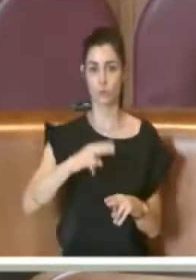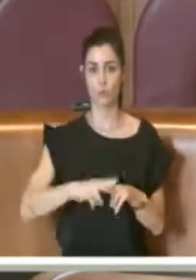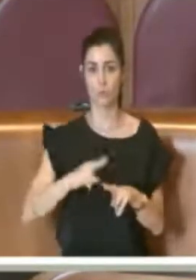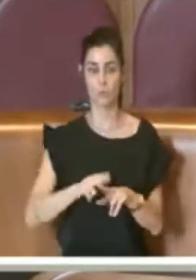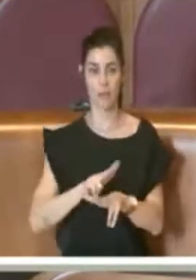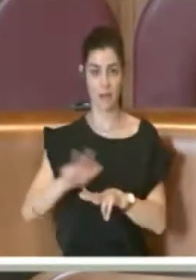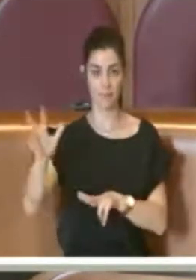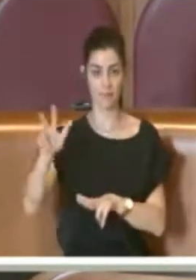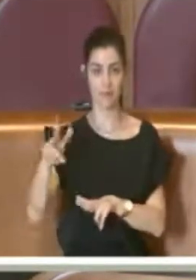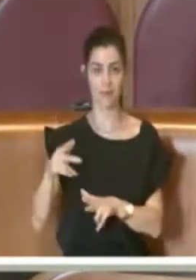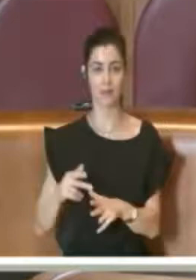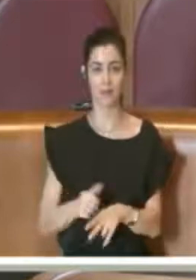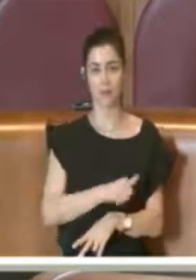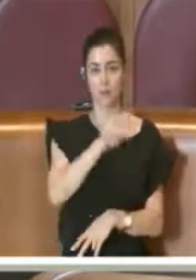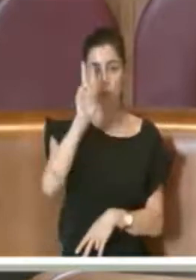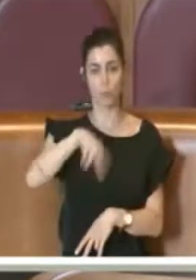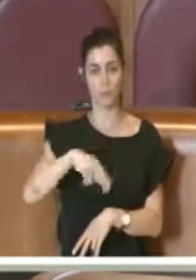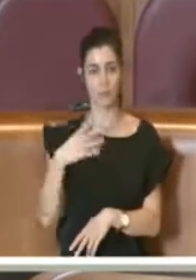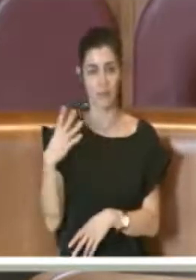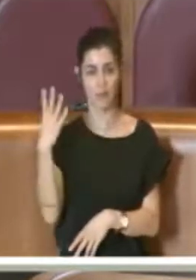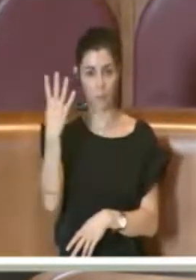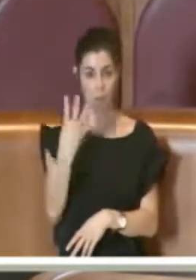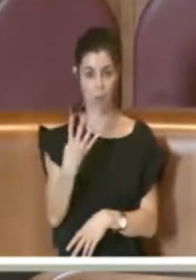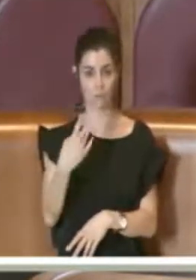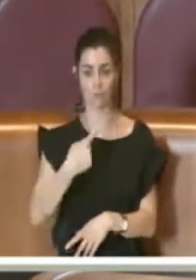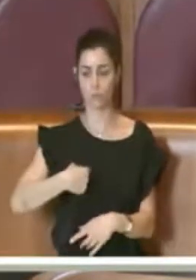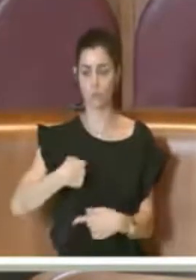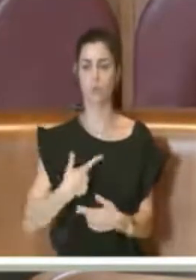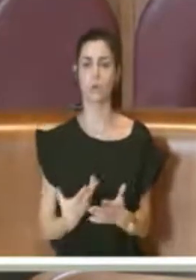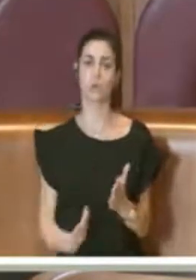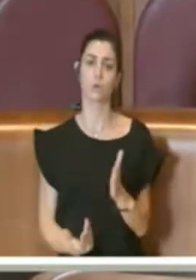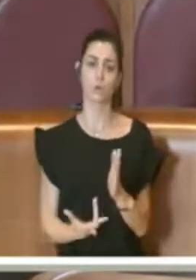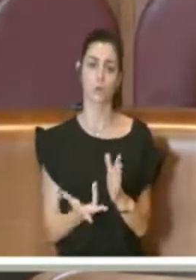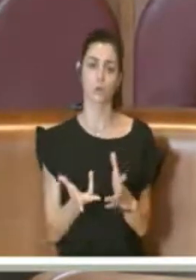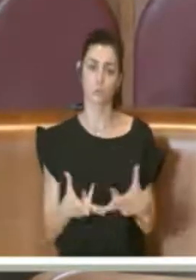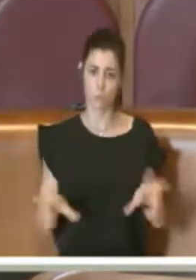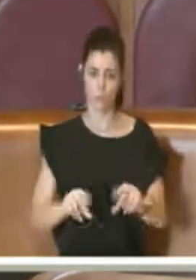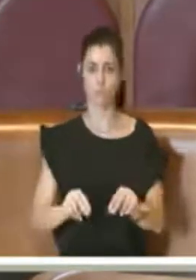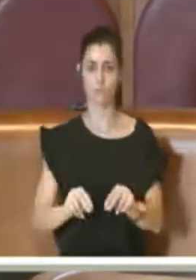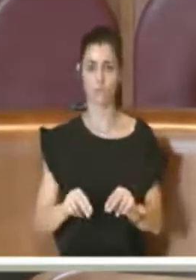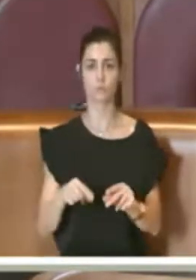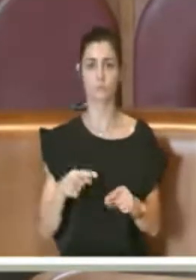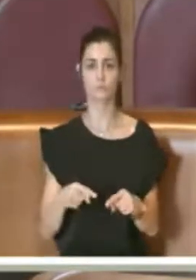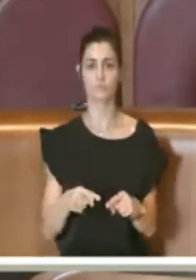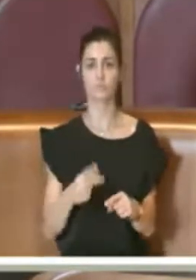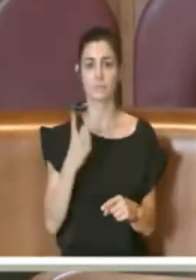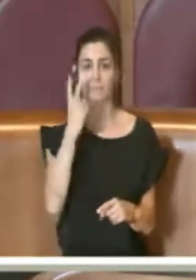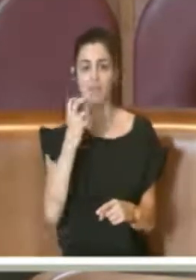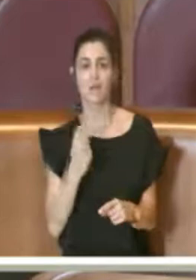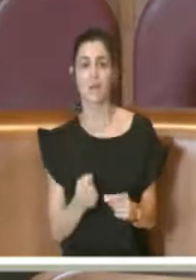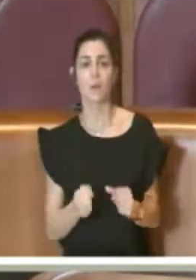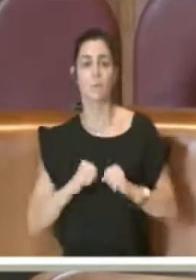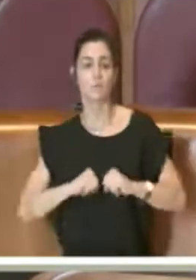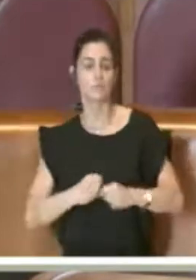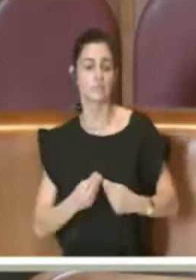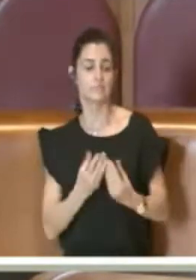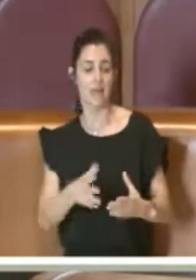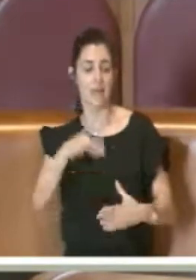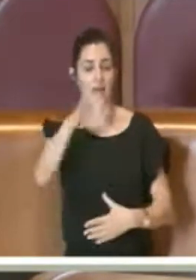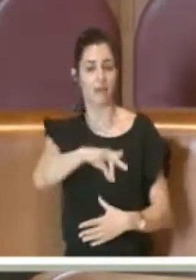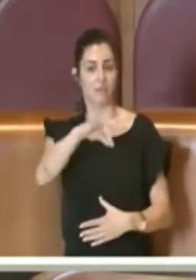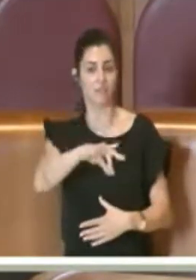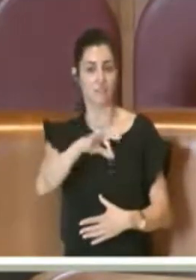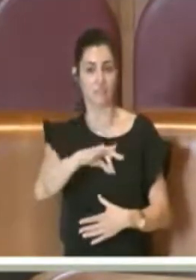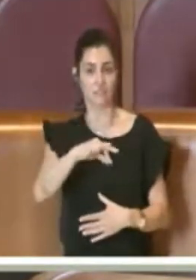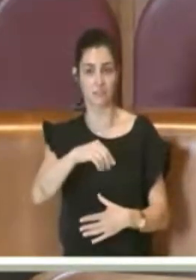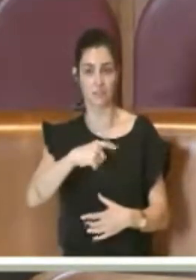risaliva al 2004, noi l'abbiamo rinnovato e che prevede appunto la possibilità di affittare, diciamo così anche se tra noi giuristi si